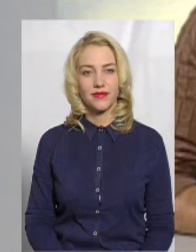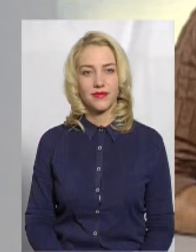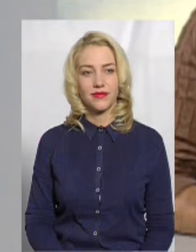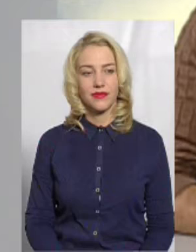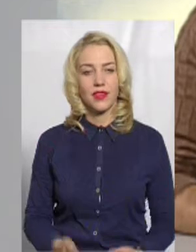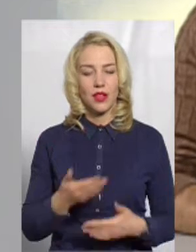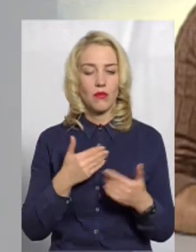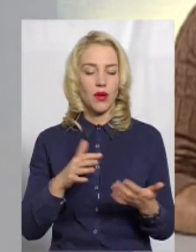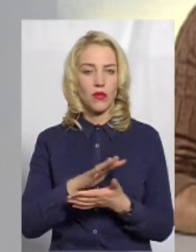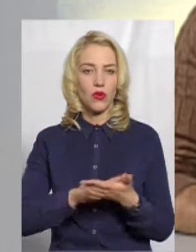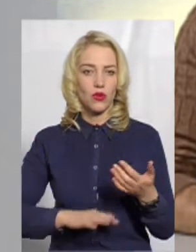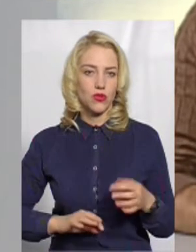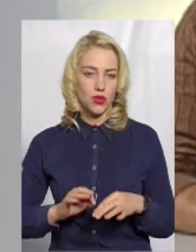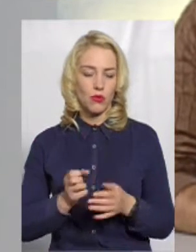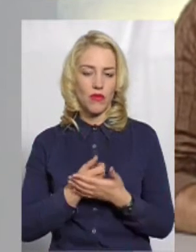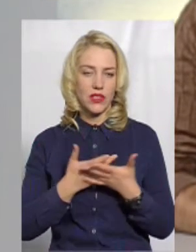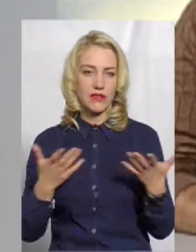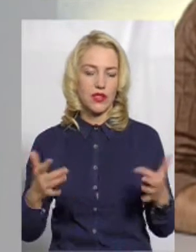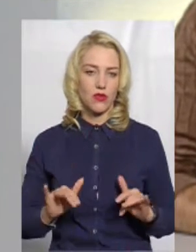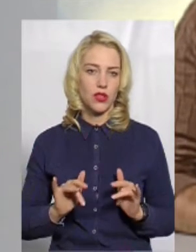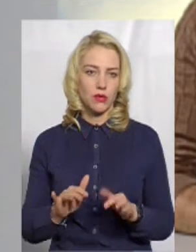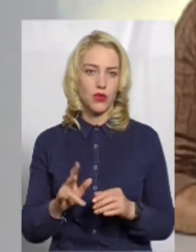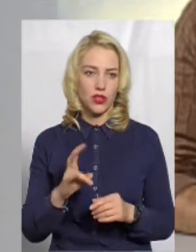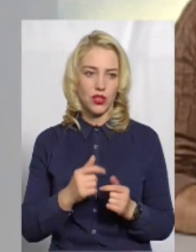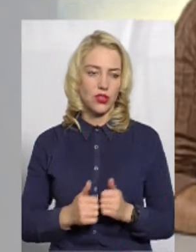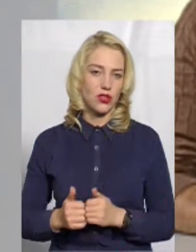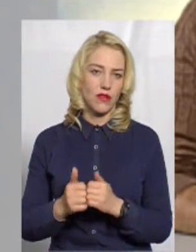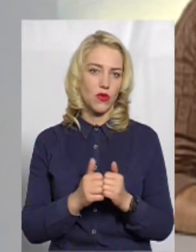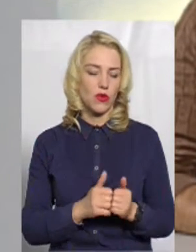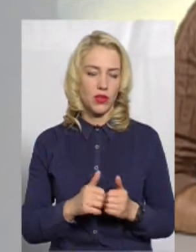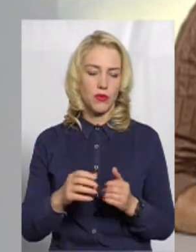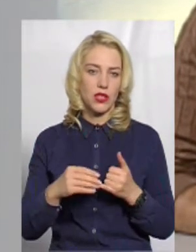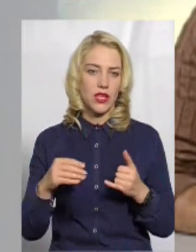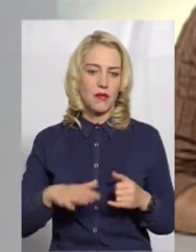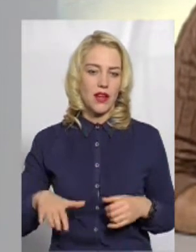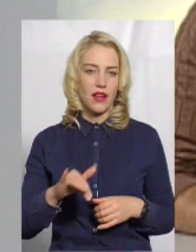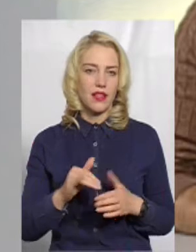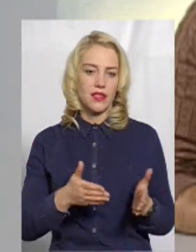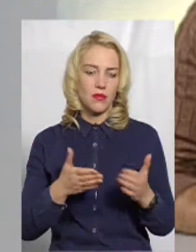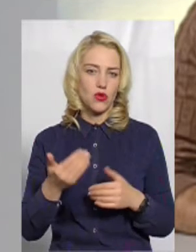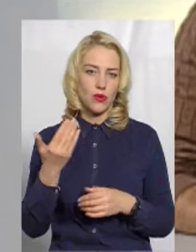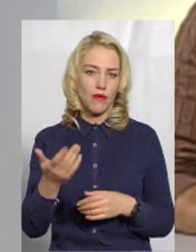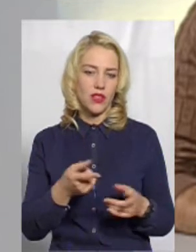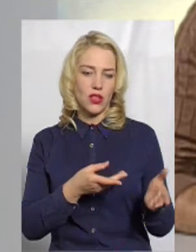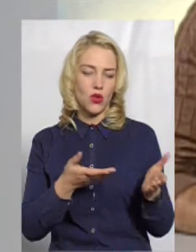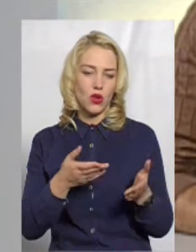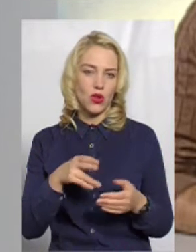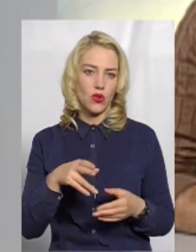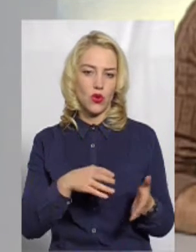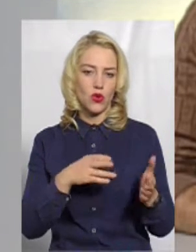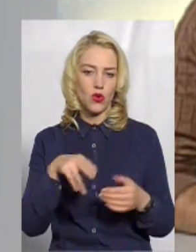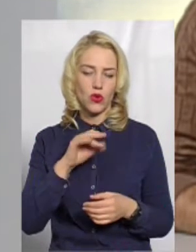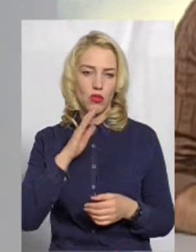Ми продовжуємо висвітлювати події навколо ринку землі і запрошуємо вас долучатися до нашої